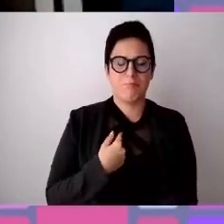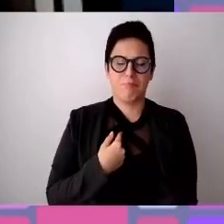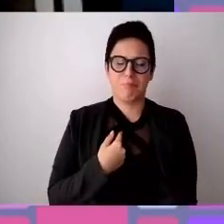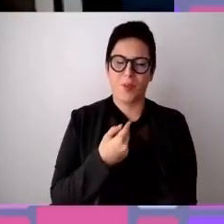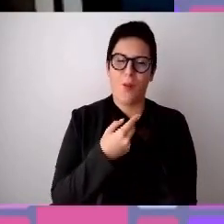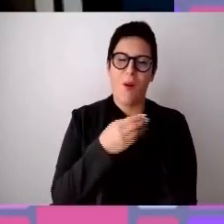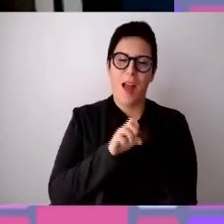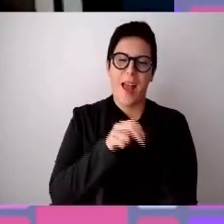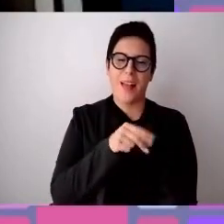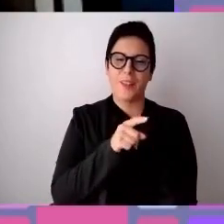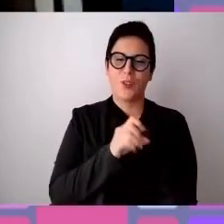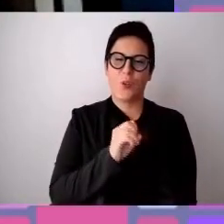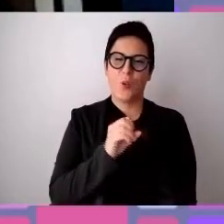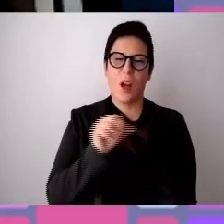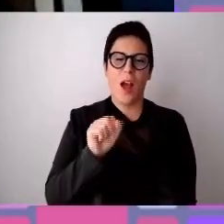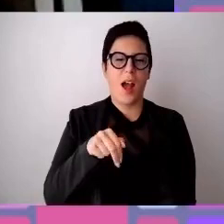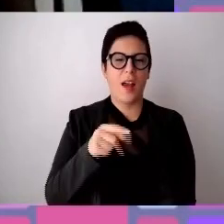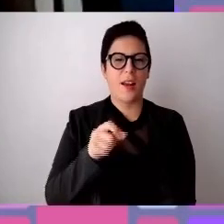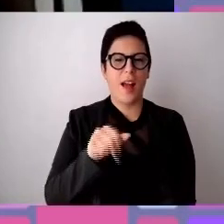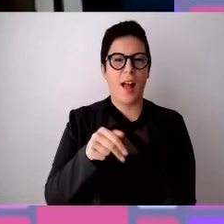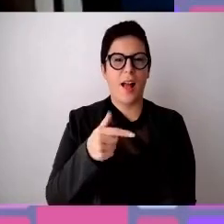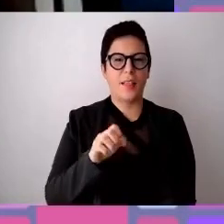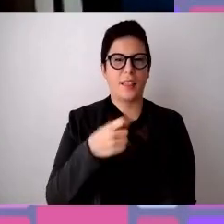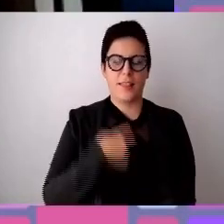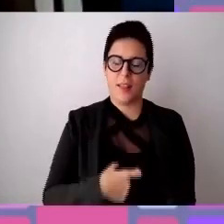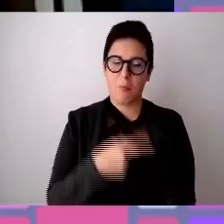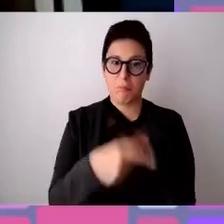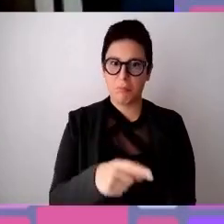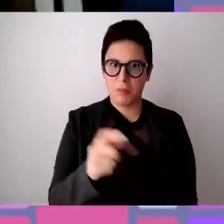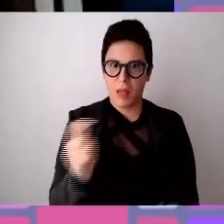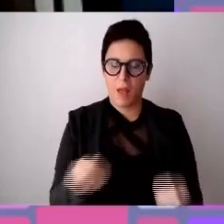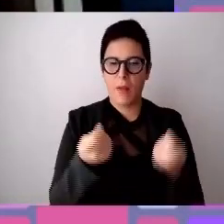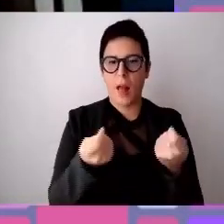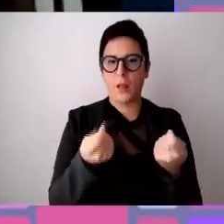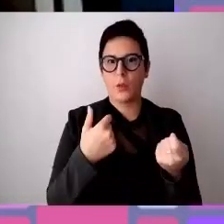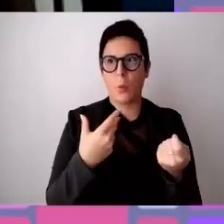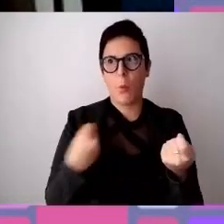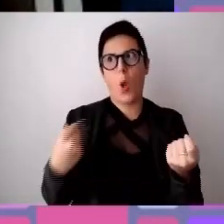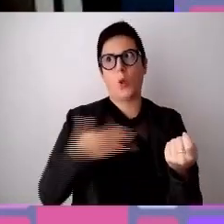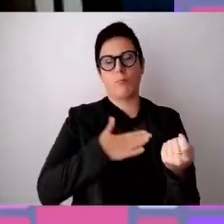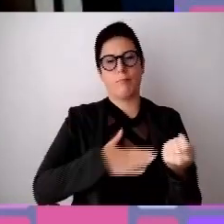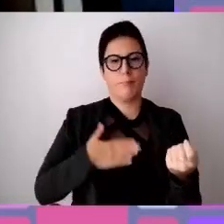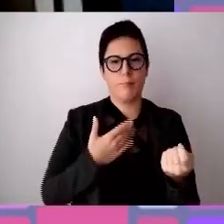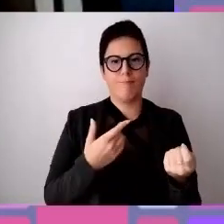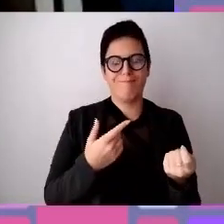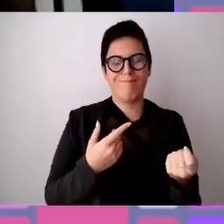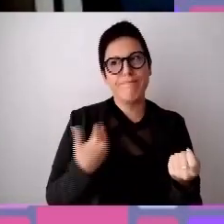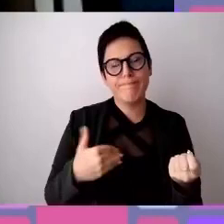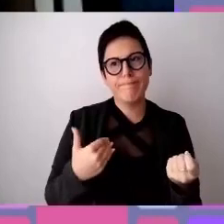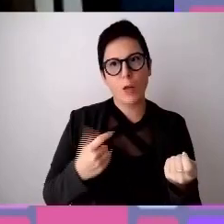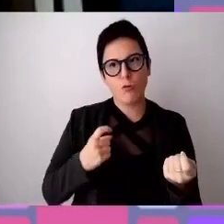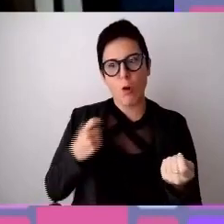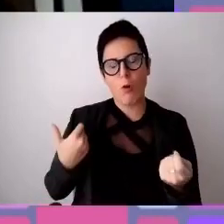questo è un evento particolarmente apprezzato e ahimè anche da qualche giorno, forse da qualche ora, anche particolarmente